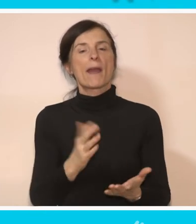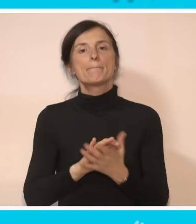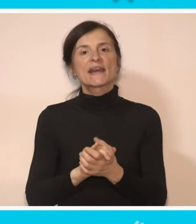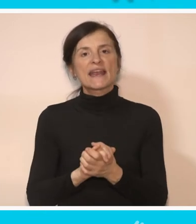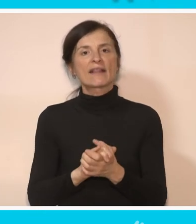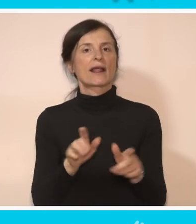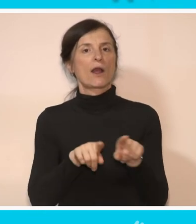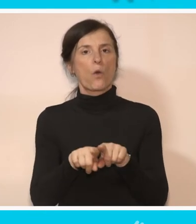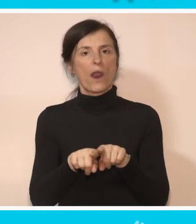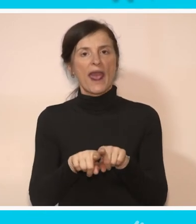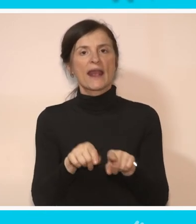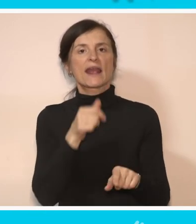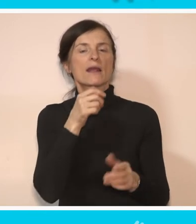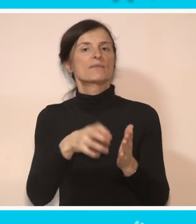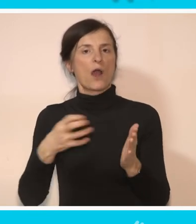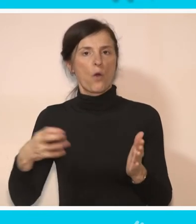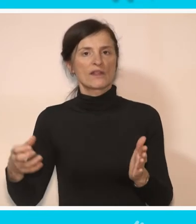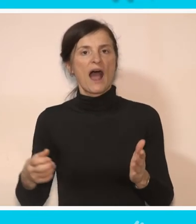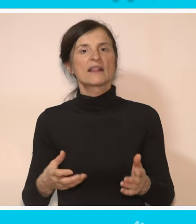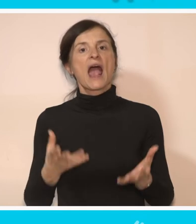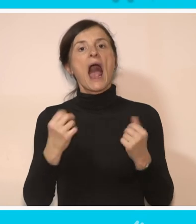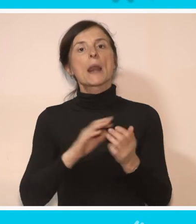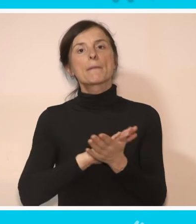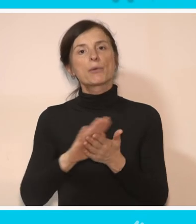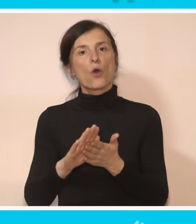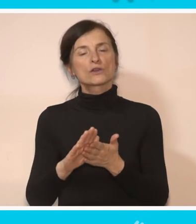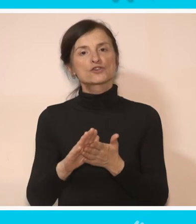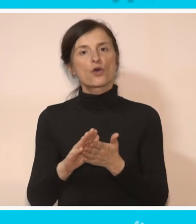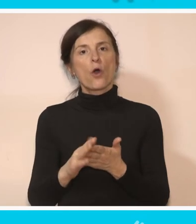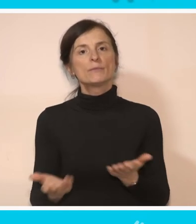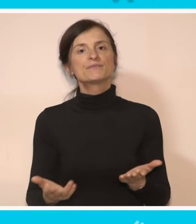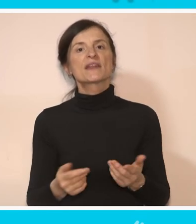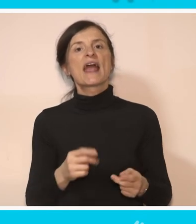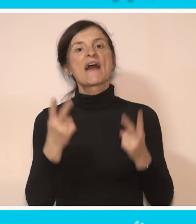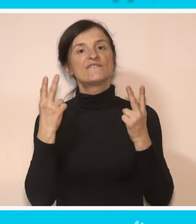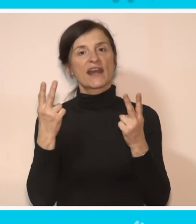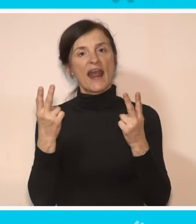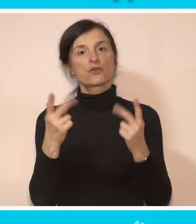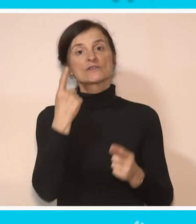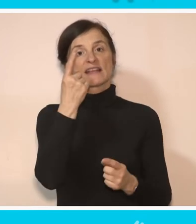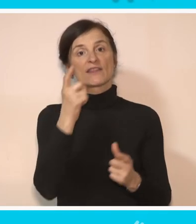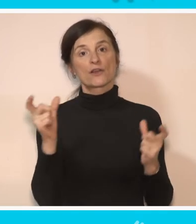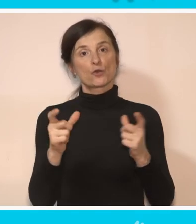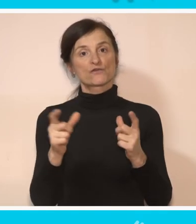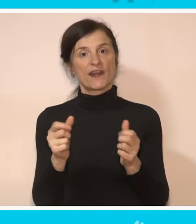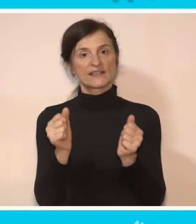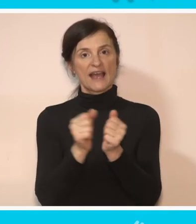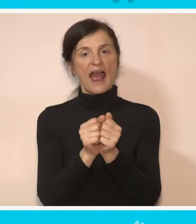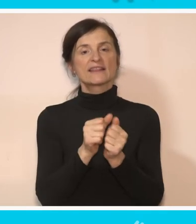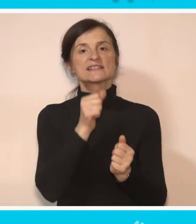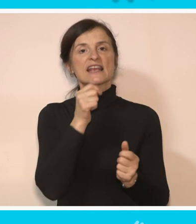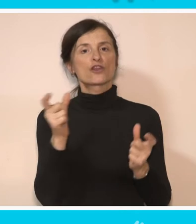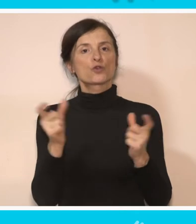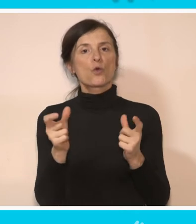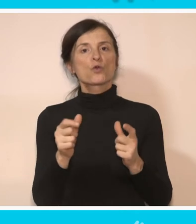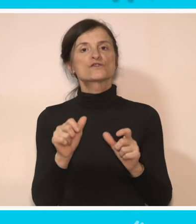kao njihove prijatelje, kolege itd. Ali prosto, znači, vrednost jedne društvene zajednice,